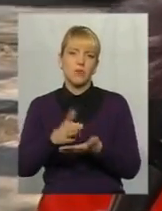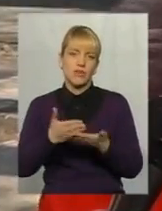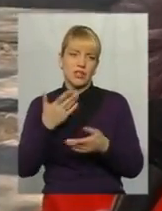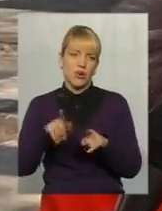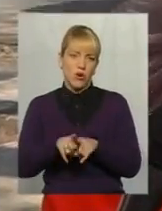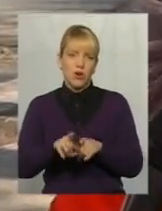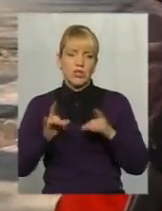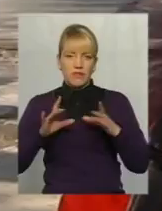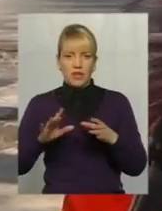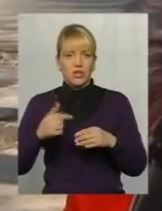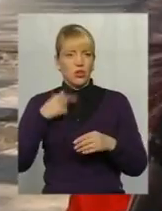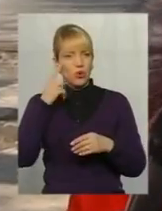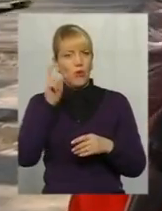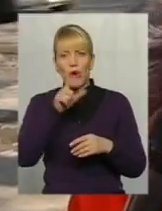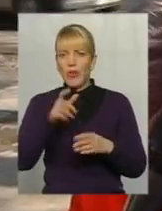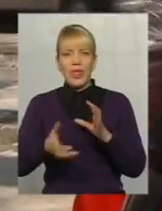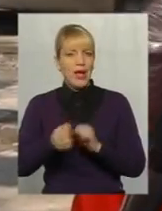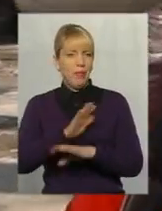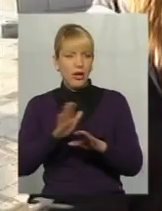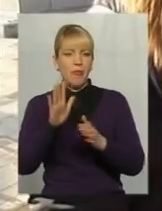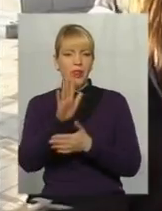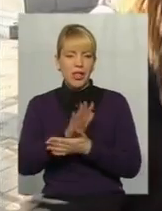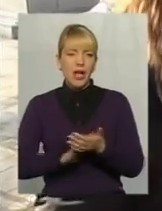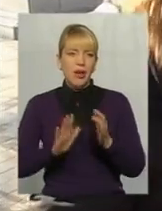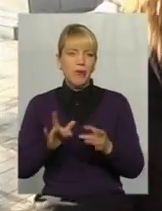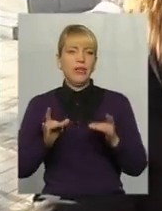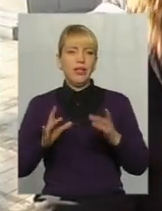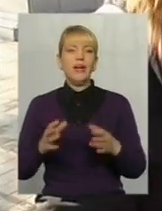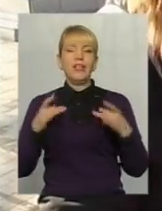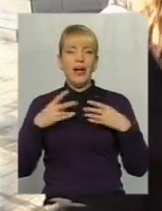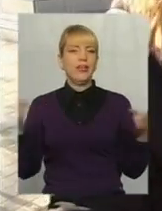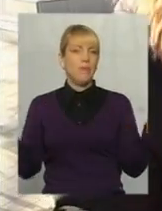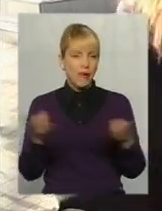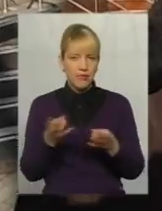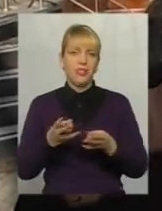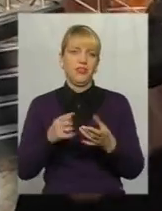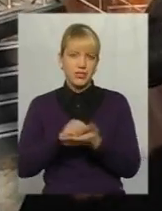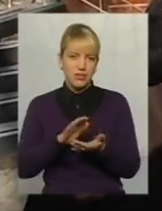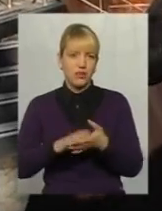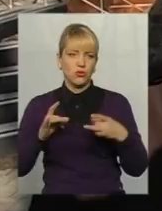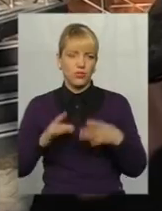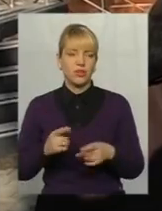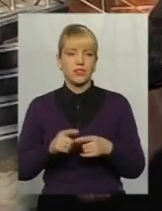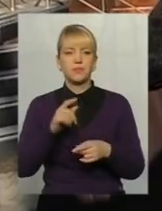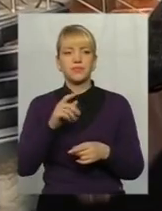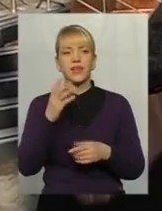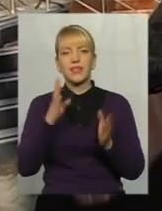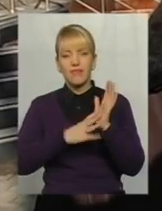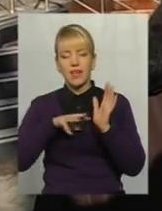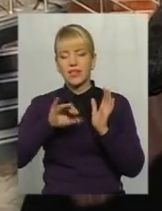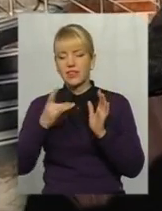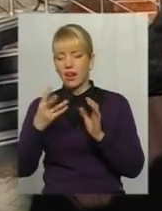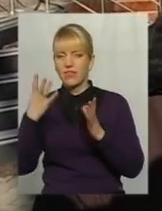підтримують відмову і будуть надалі святкувати. Святом завжди потрібно святкувати. 9 травня – це День перемоги.